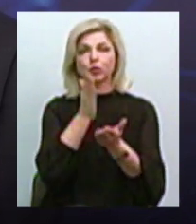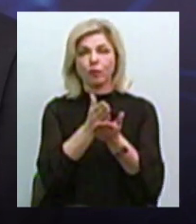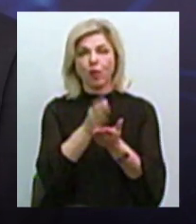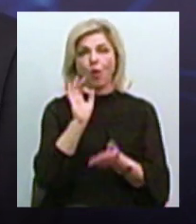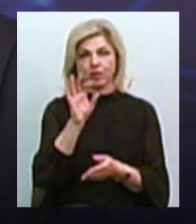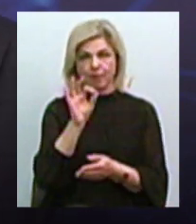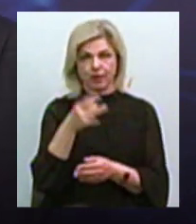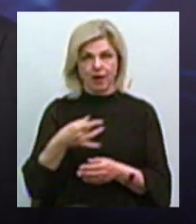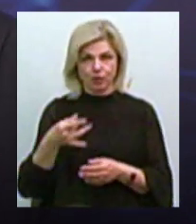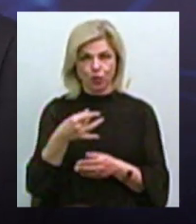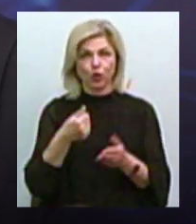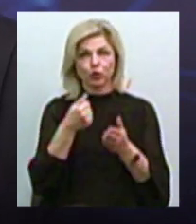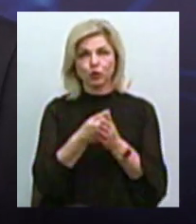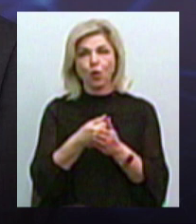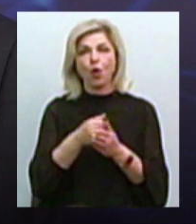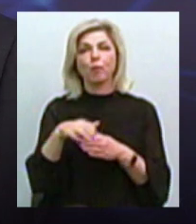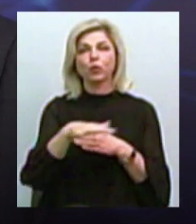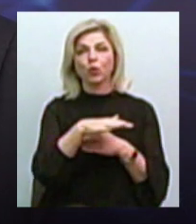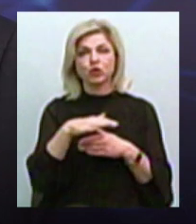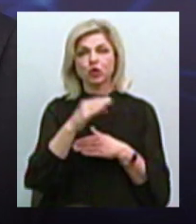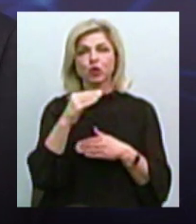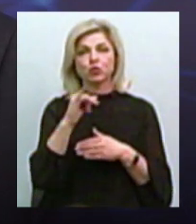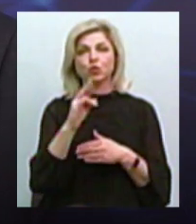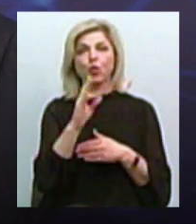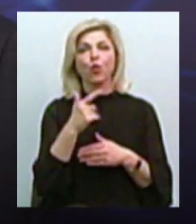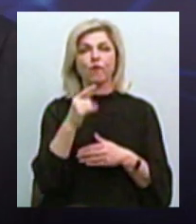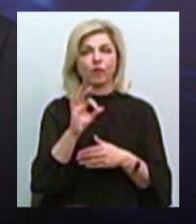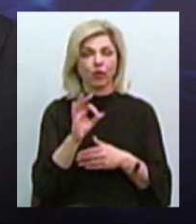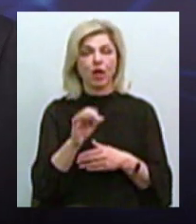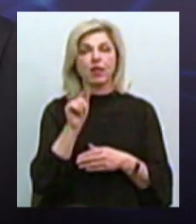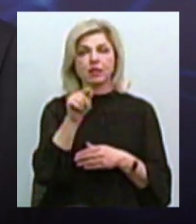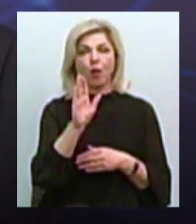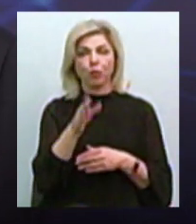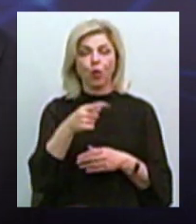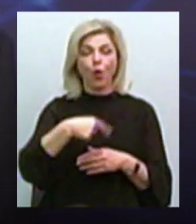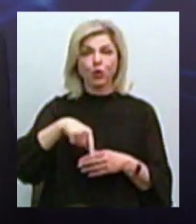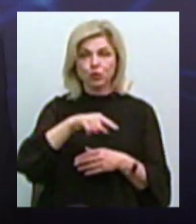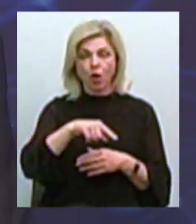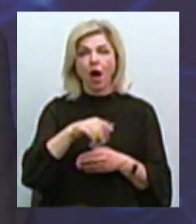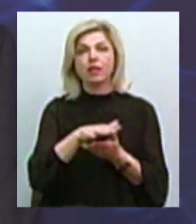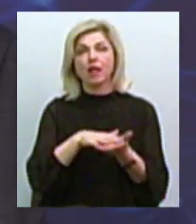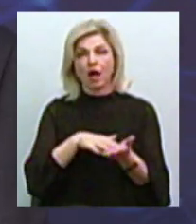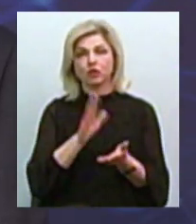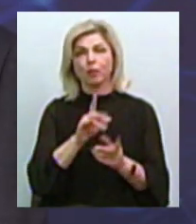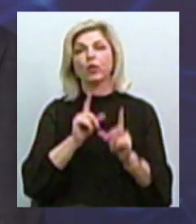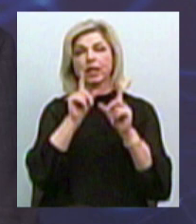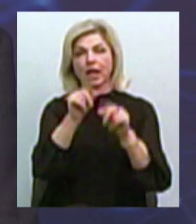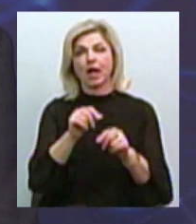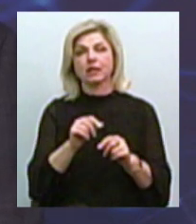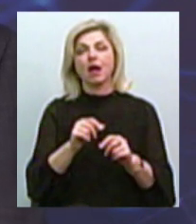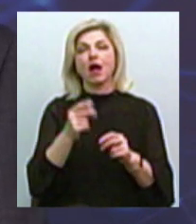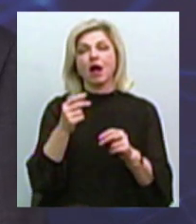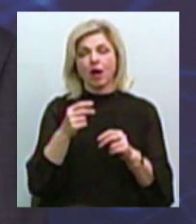района, до площади Жуковского. Там будет разворотное кольцо, а дальше будет идти автономным ходом. До